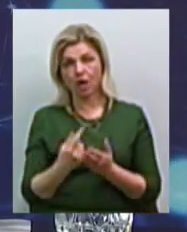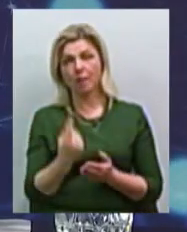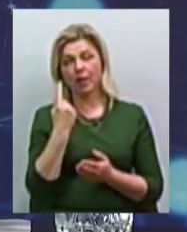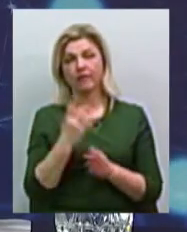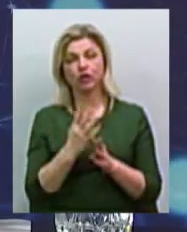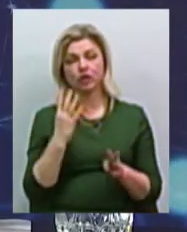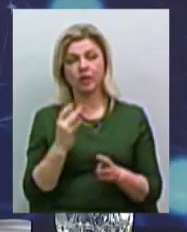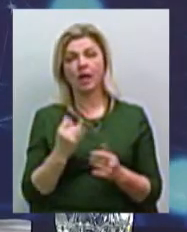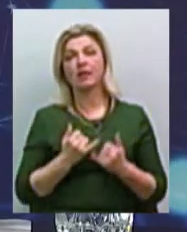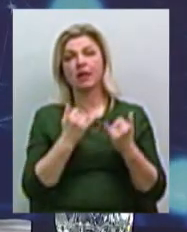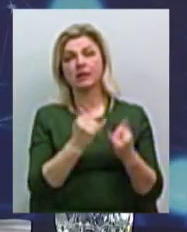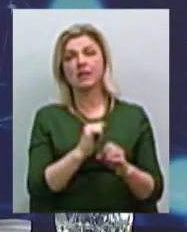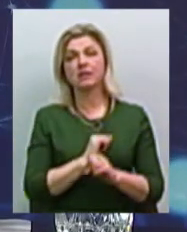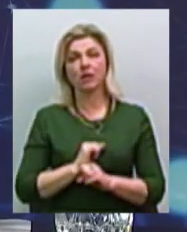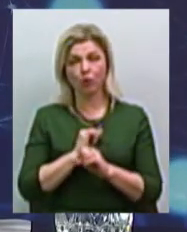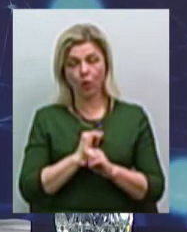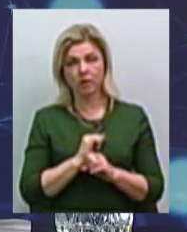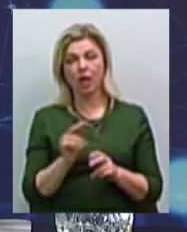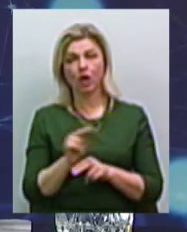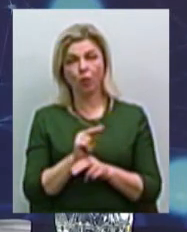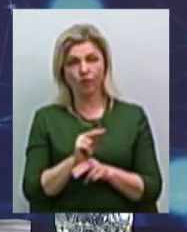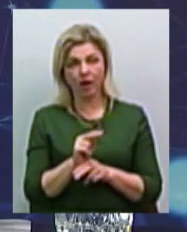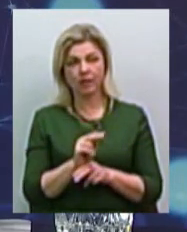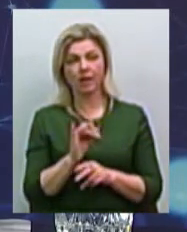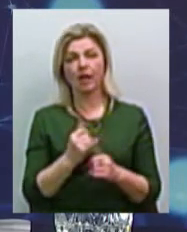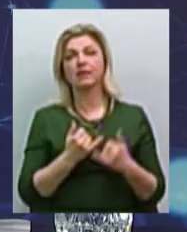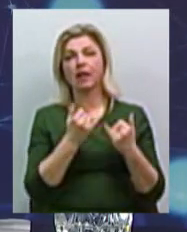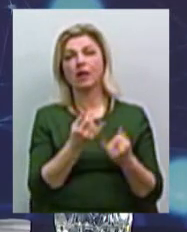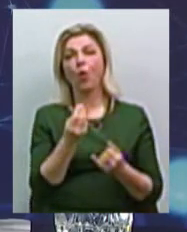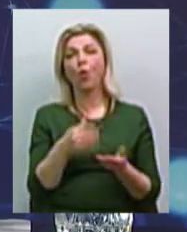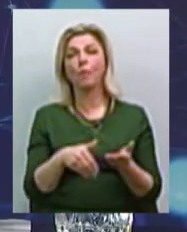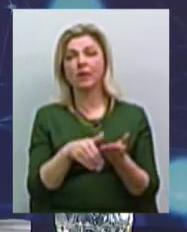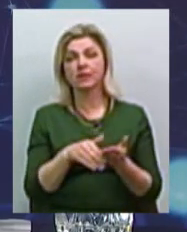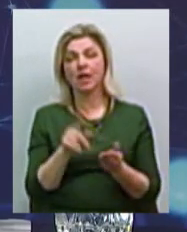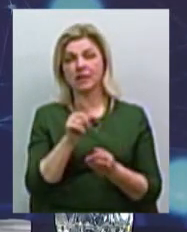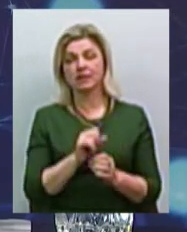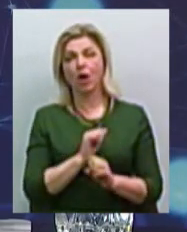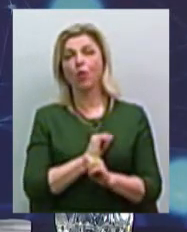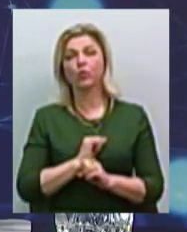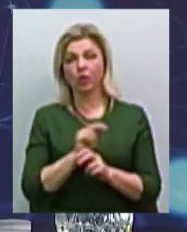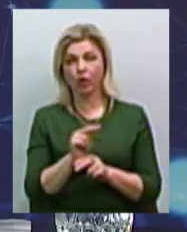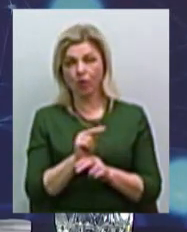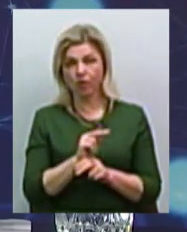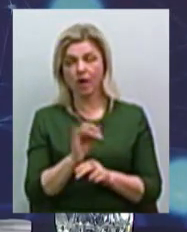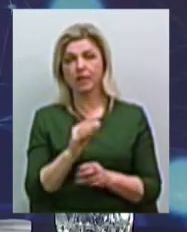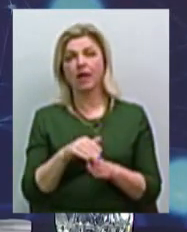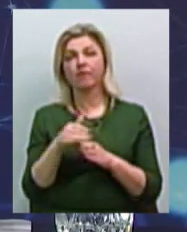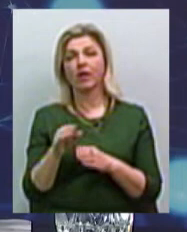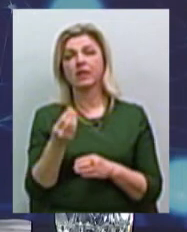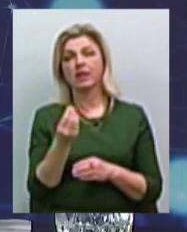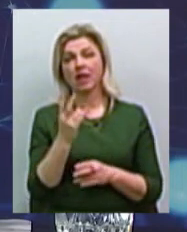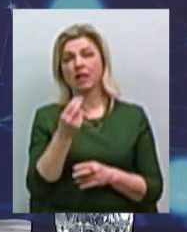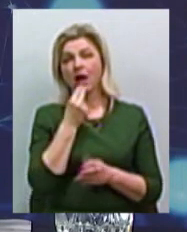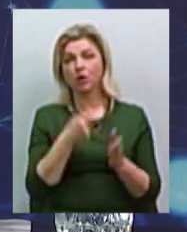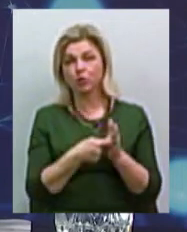чергу, і надання санаторно-курортного лікування, надання компенсації за санаторно-курортне лікування, це і надання коштів на харчування.